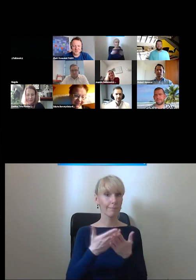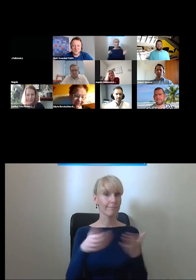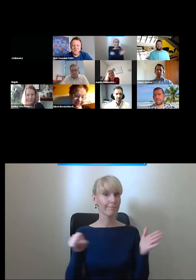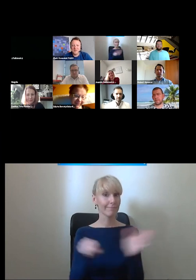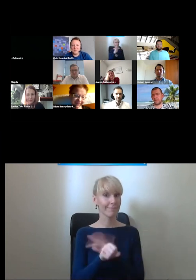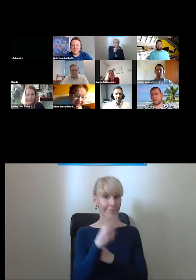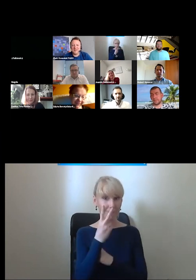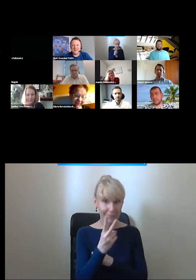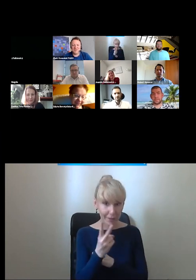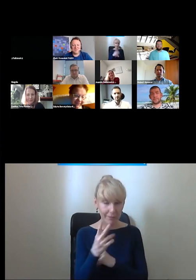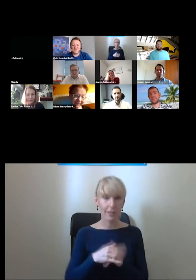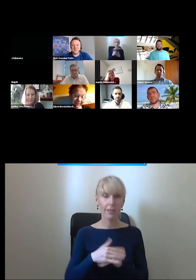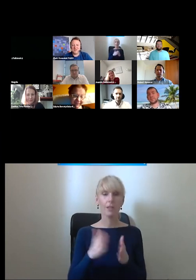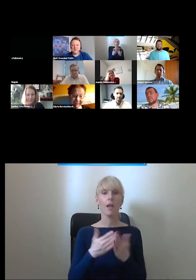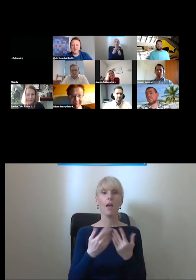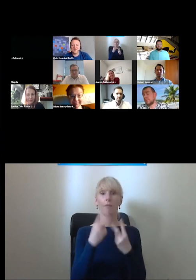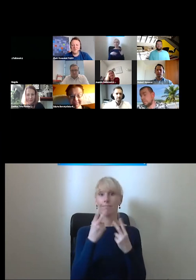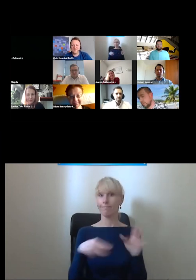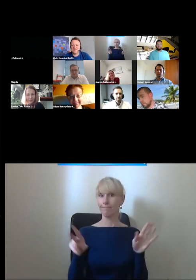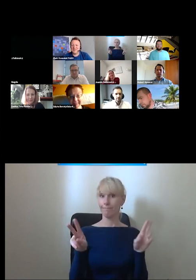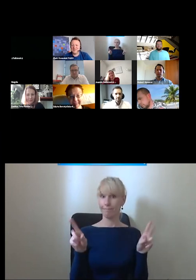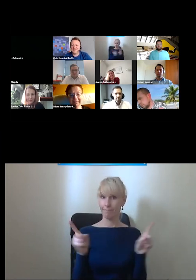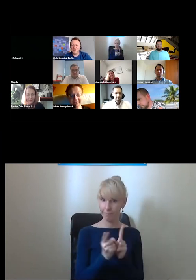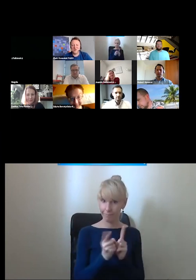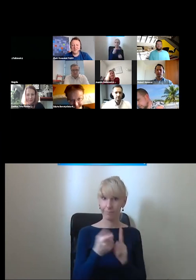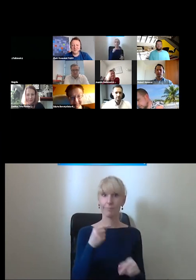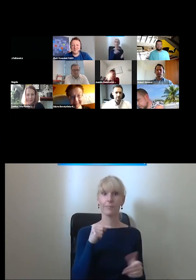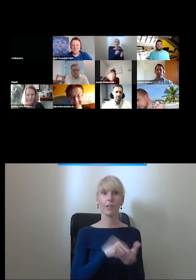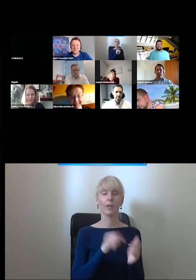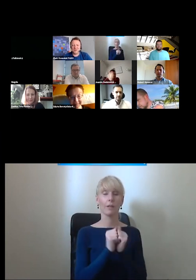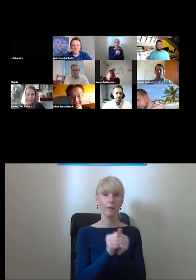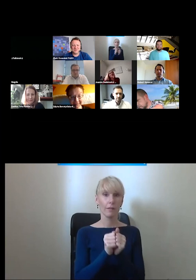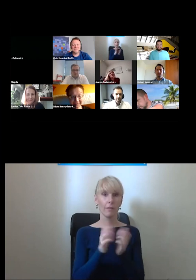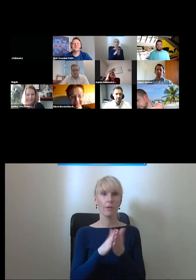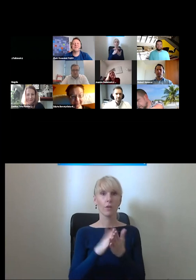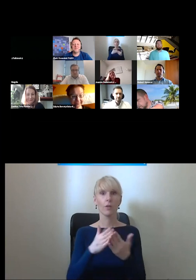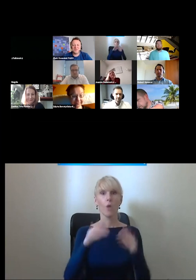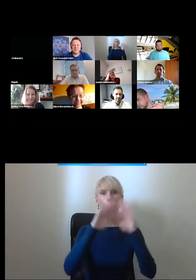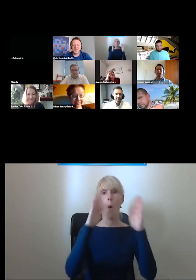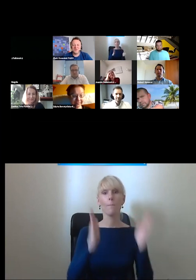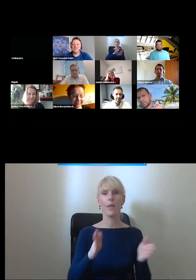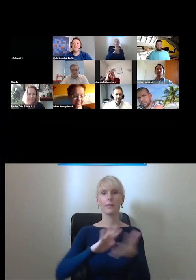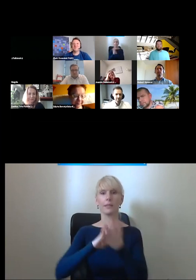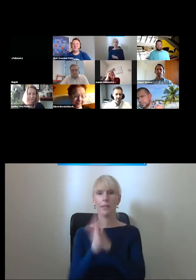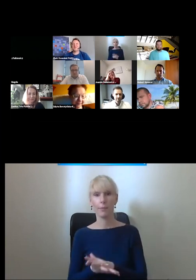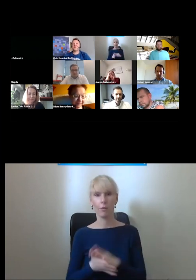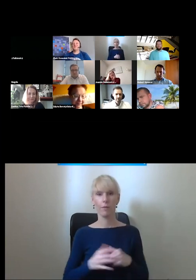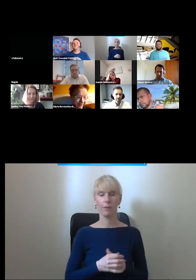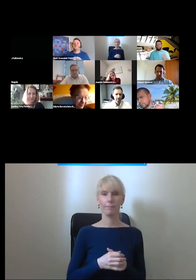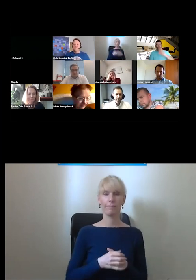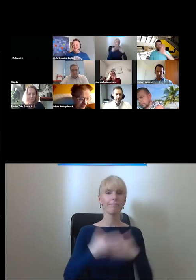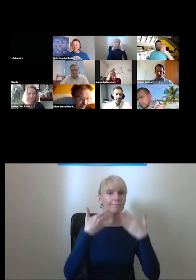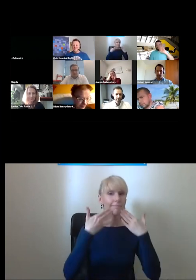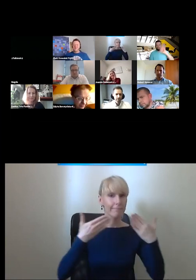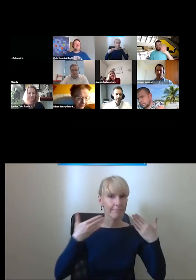wrześniu na rozmowie o obiektach zabytkowych dziękujemy miłego